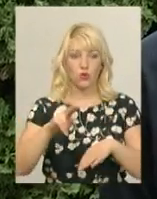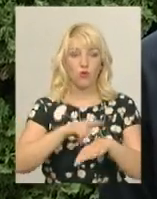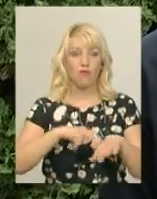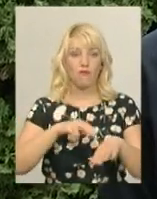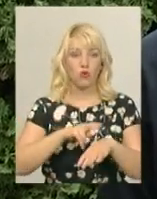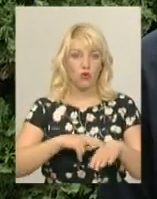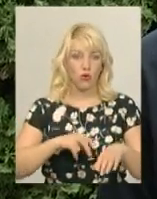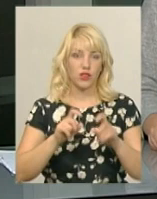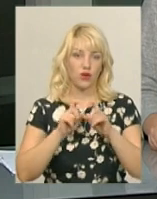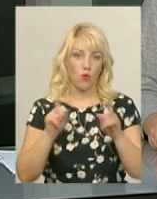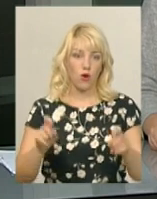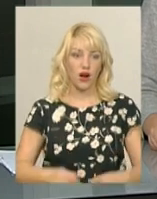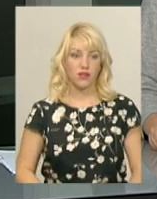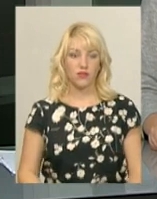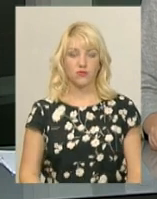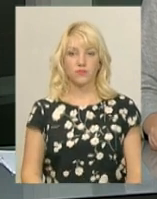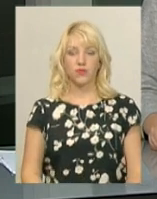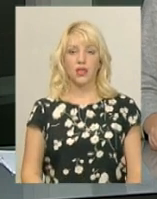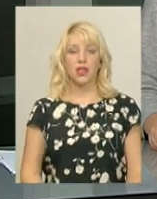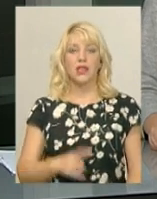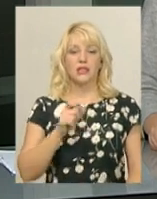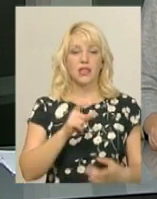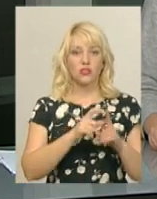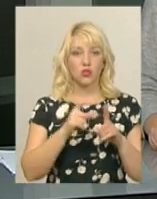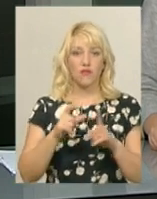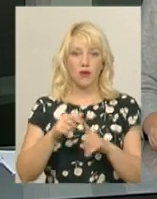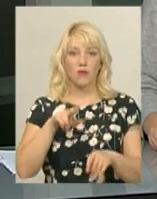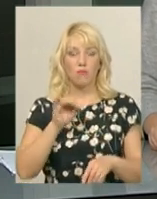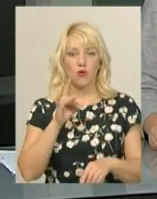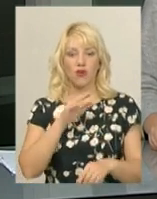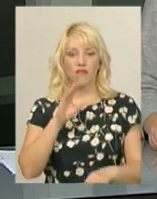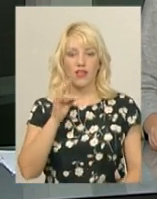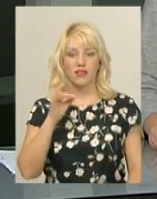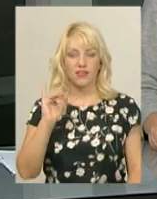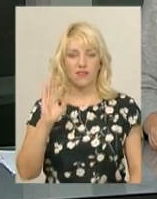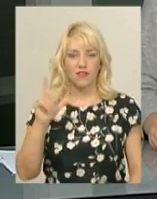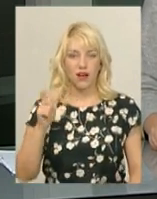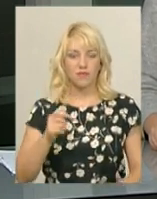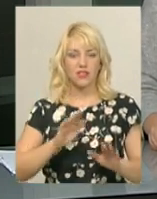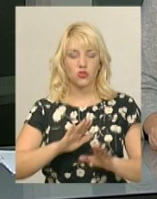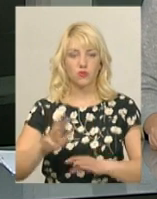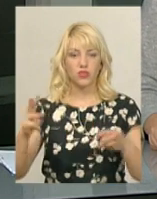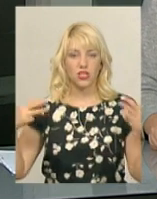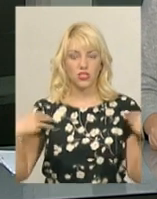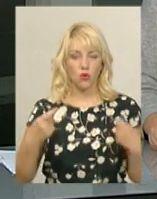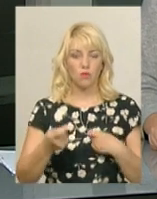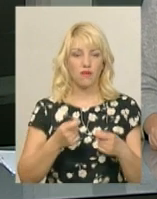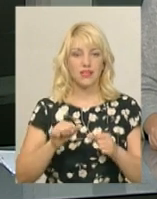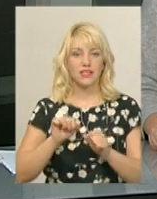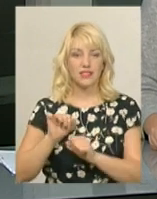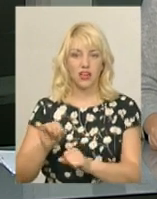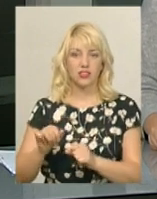органів. За словами Андрія Парфентєва, заступника начальника управління захисту економіки